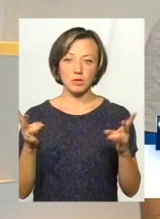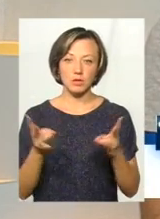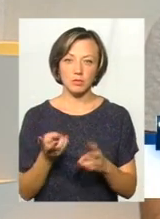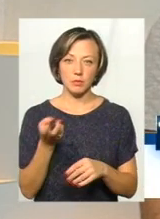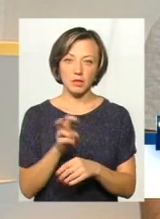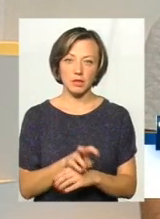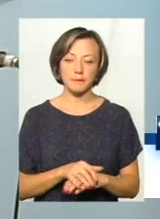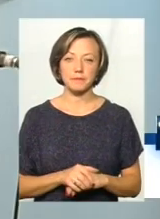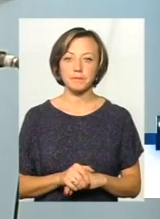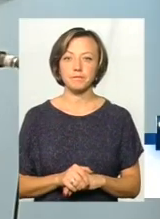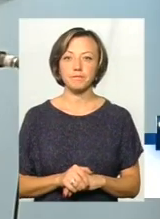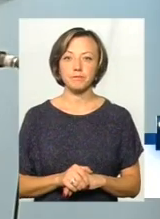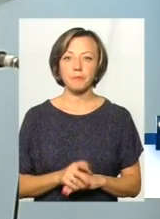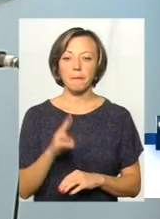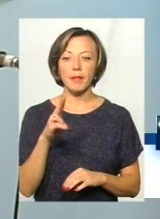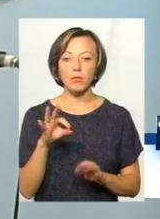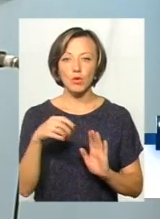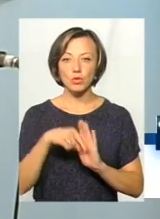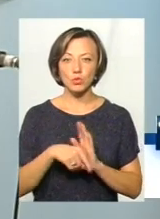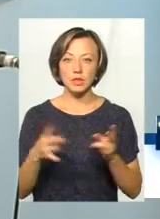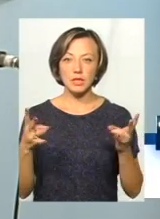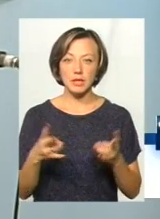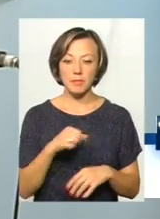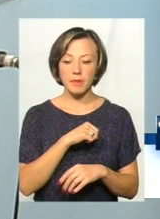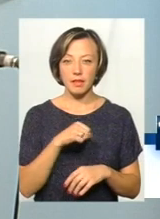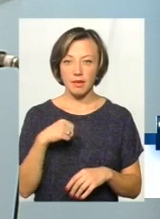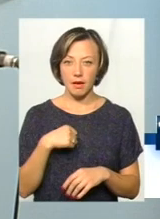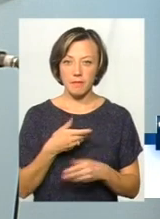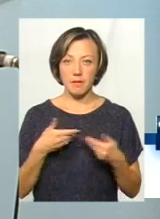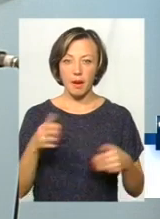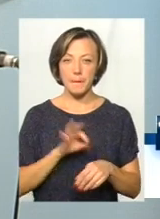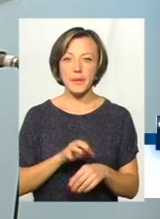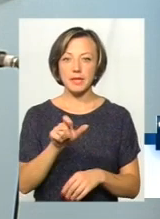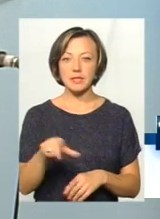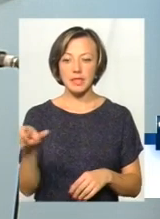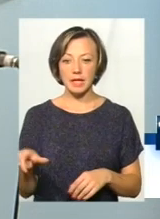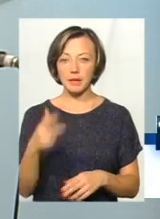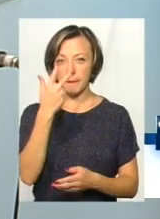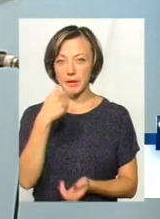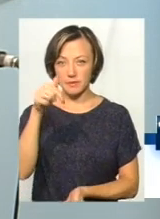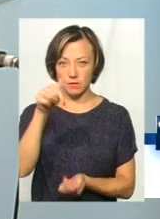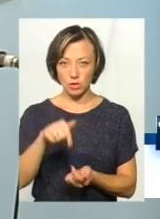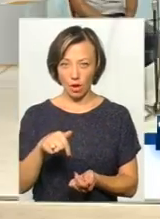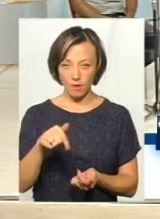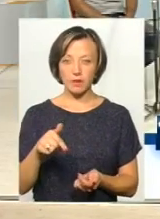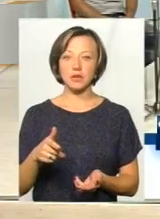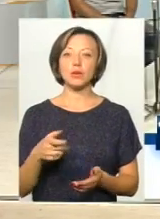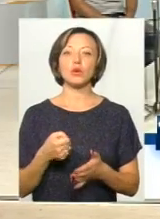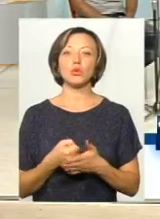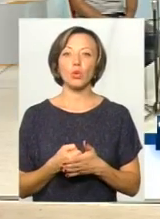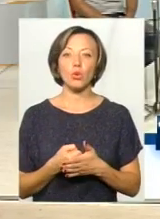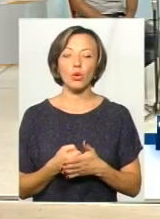прийти. Тобто, по суті, треба нам, як пацієнтам, теж призвичаюватися, призвичаюватися, пристосовуватись